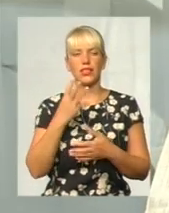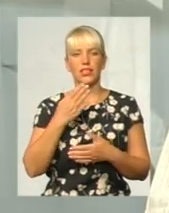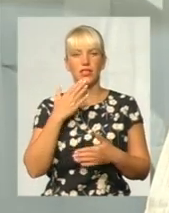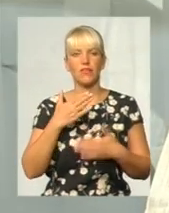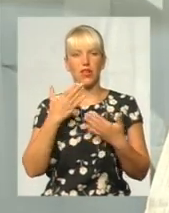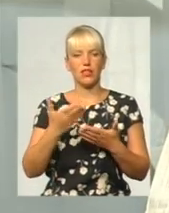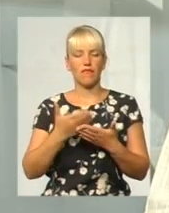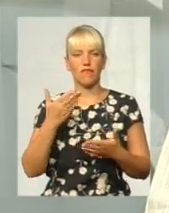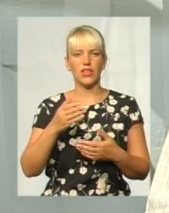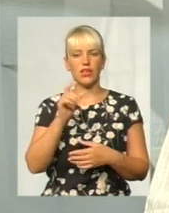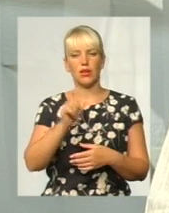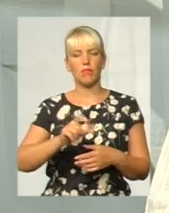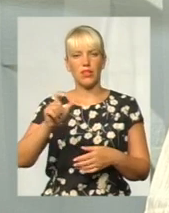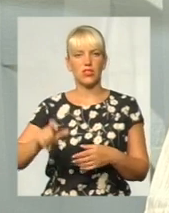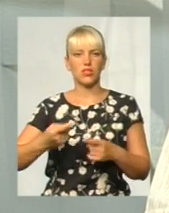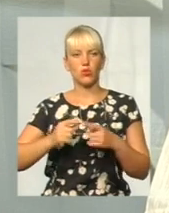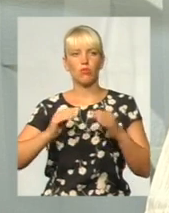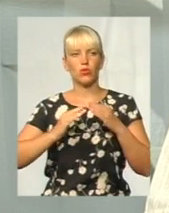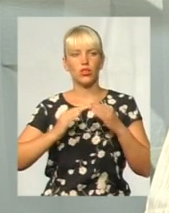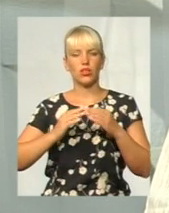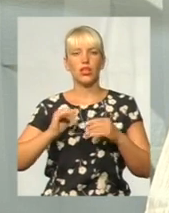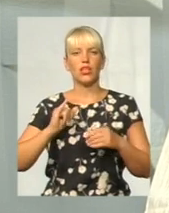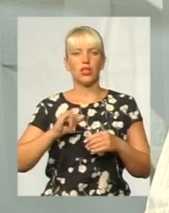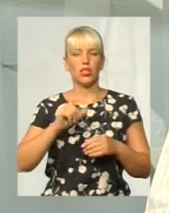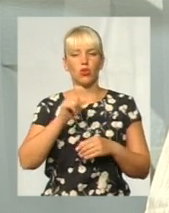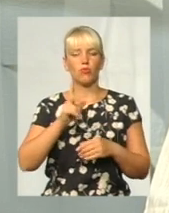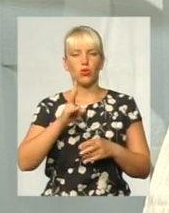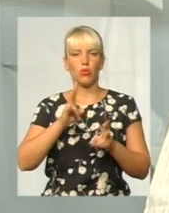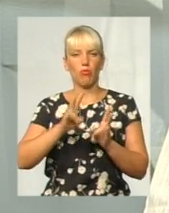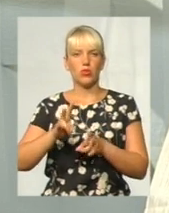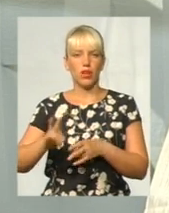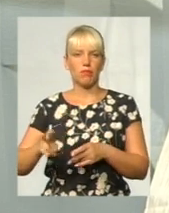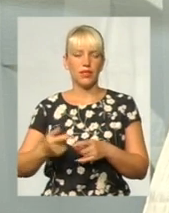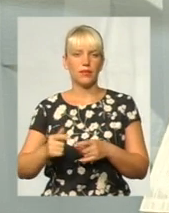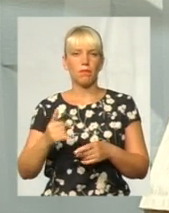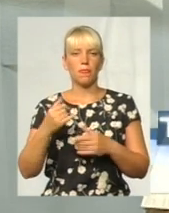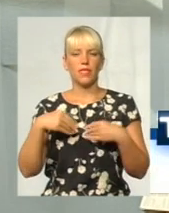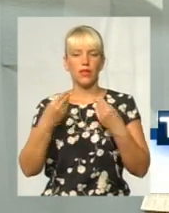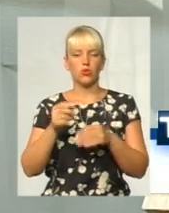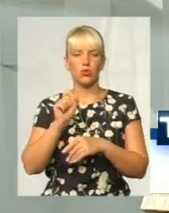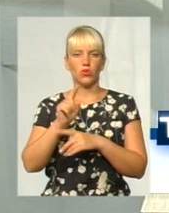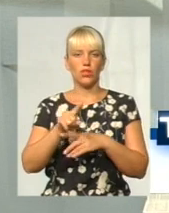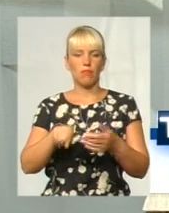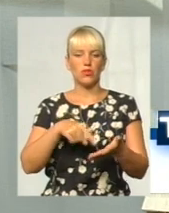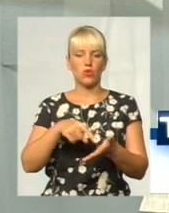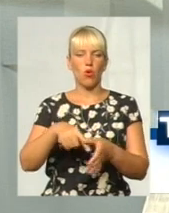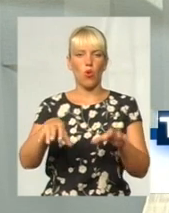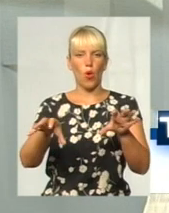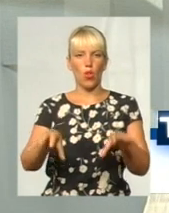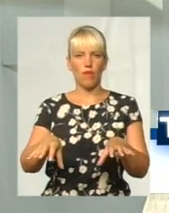мешканців будинку і одиноких громадян, які потерпіли. Дано доручення міського голови